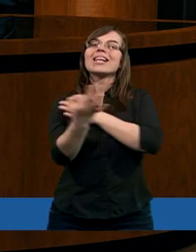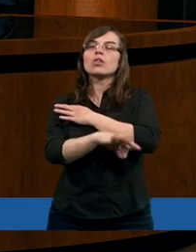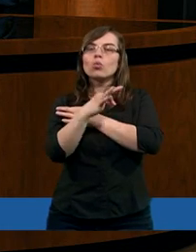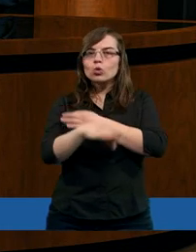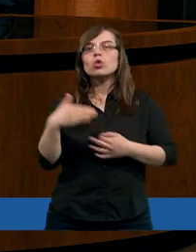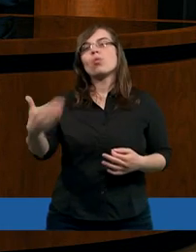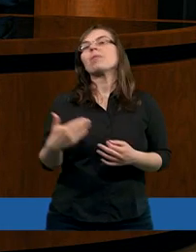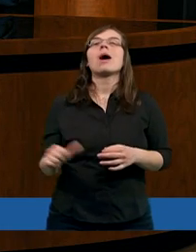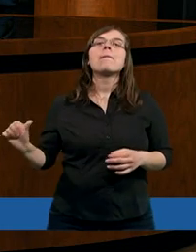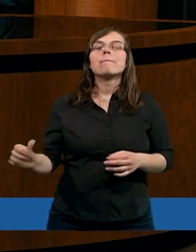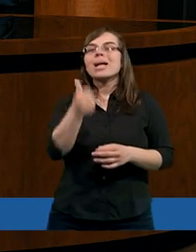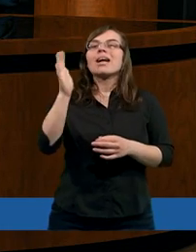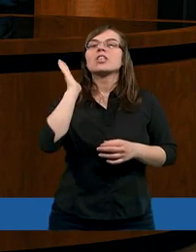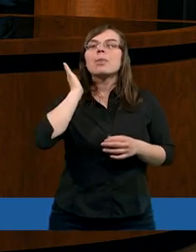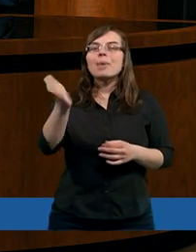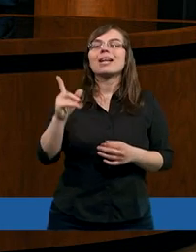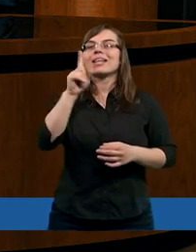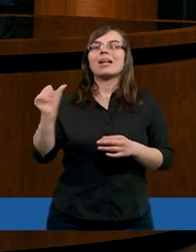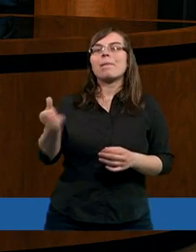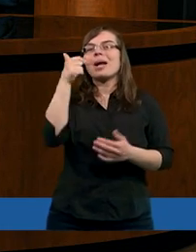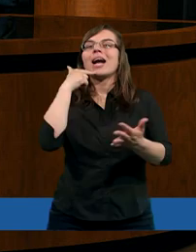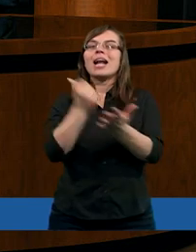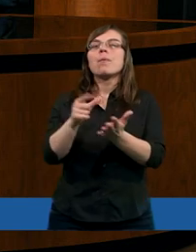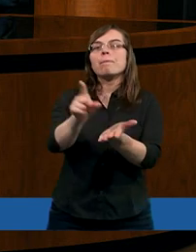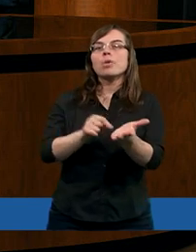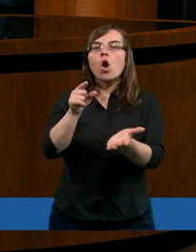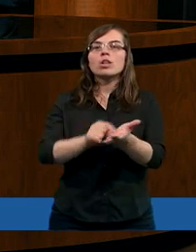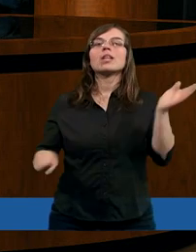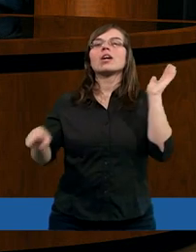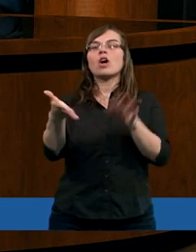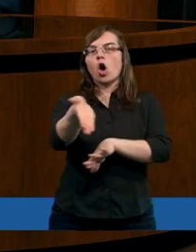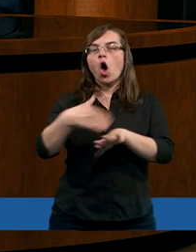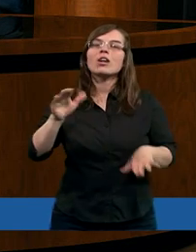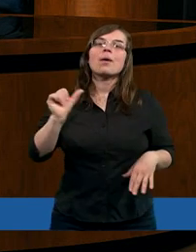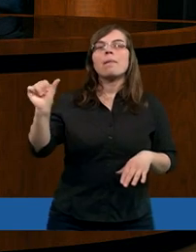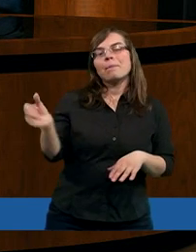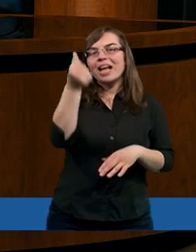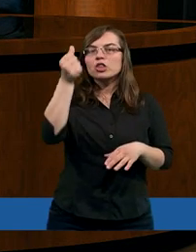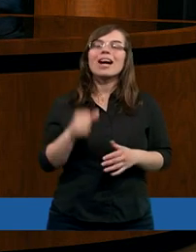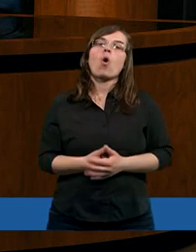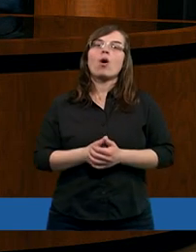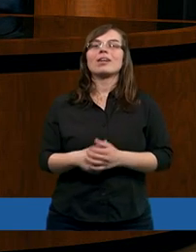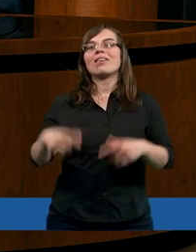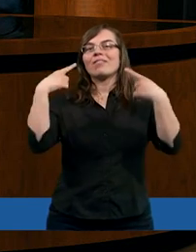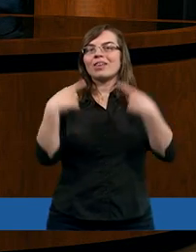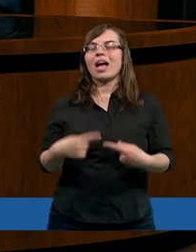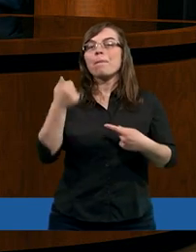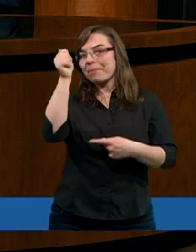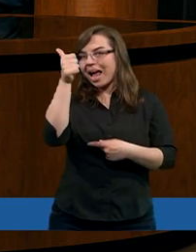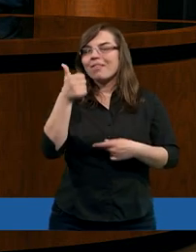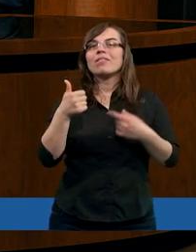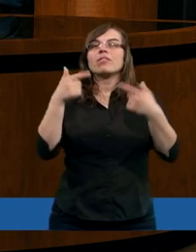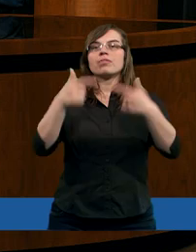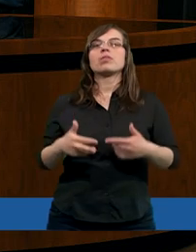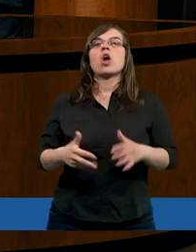studium. Pierwszy będzie z pierwszego listu Piotra z rozdziału pierwszego, wiersze